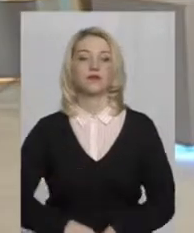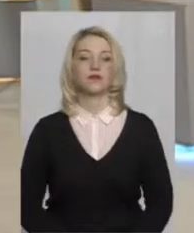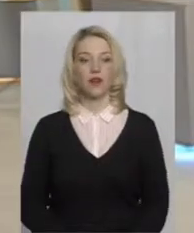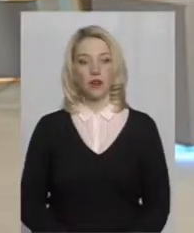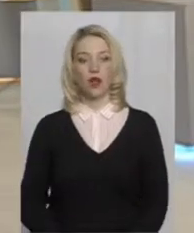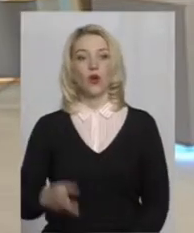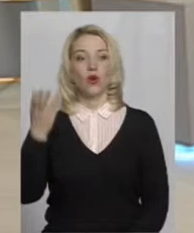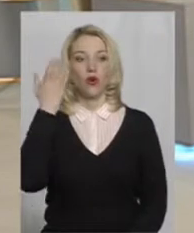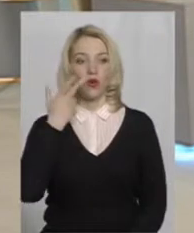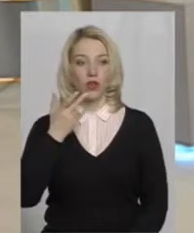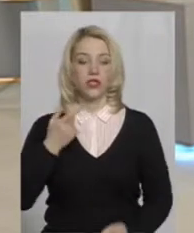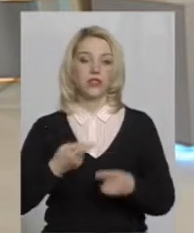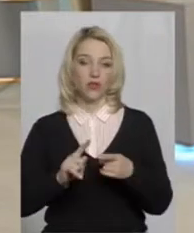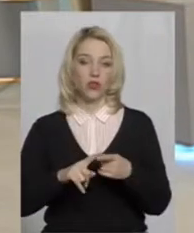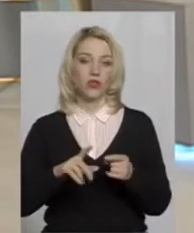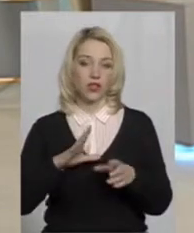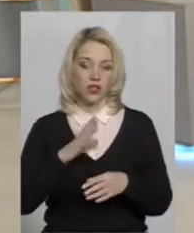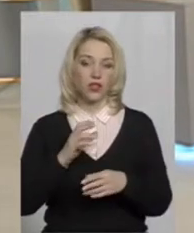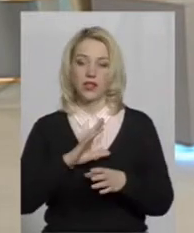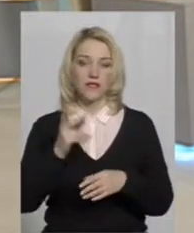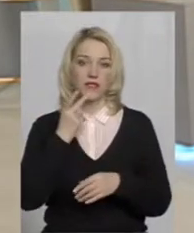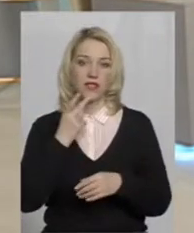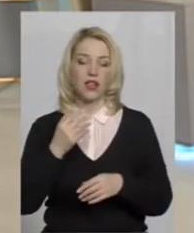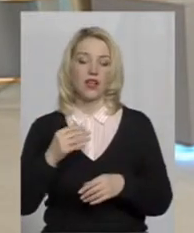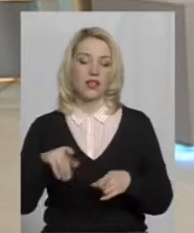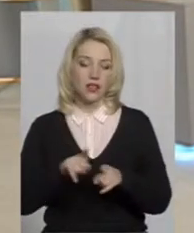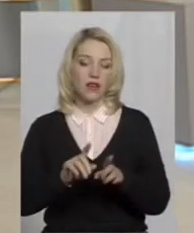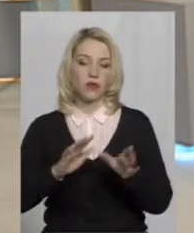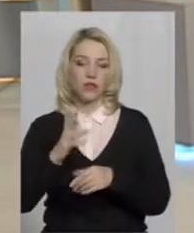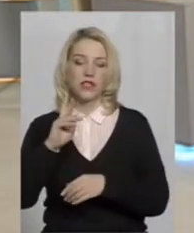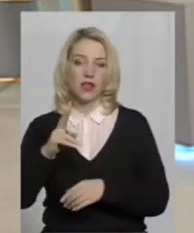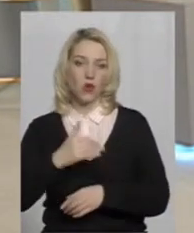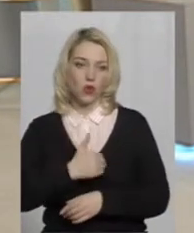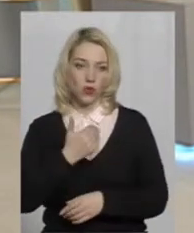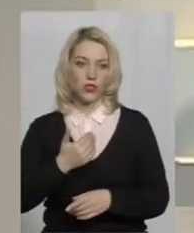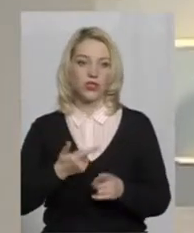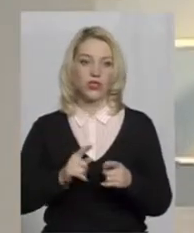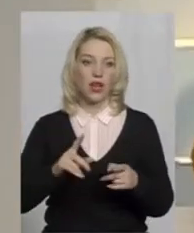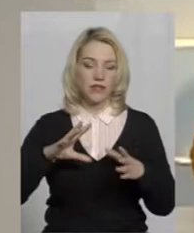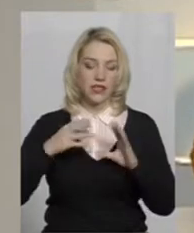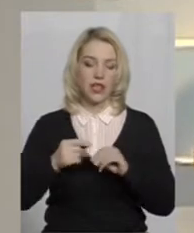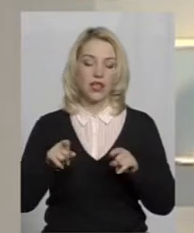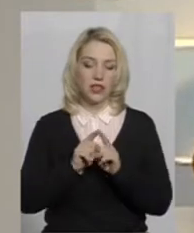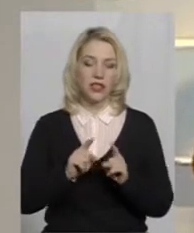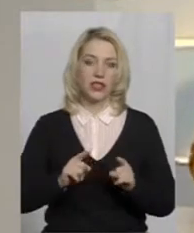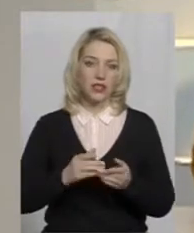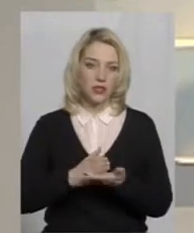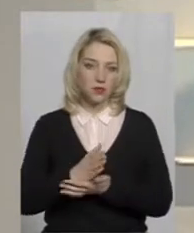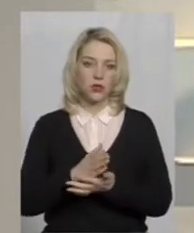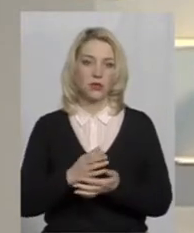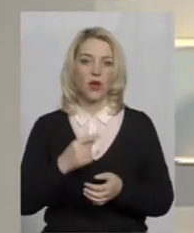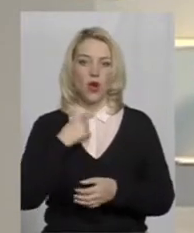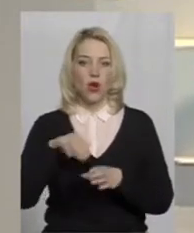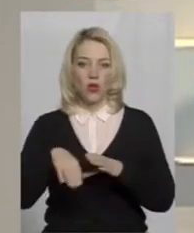Колись воно, не завжди воно відбувається так, як хочеться. А взагалі такий спосіб голосування вдома вам більш зручний?